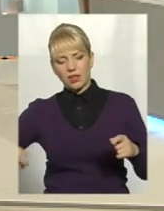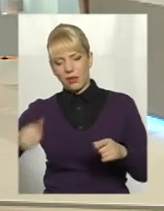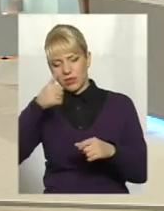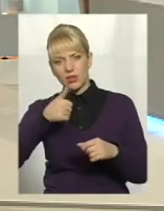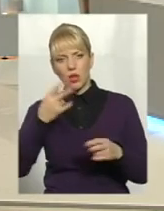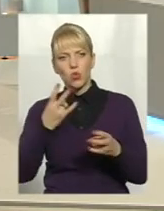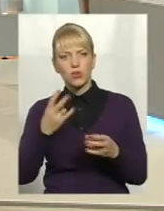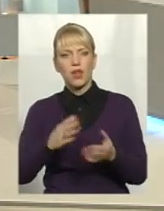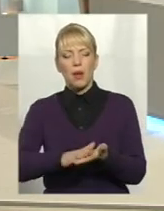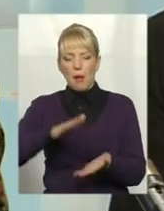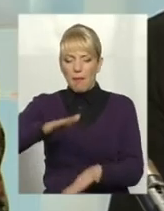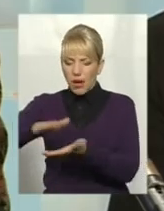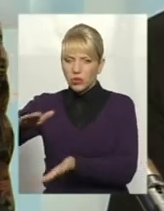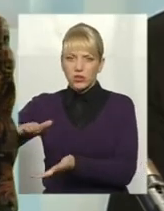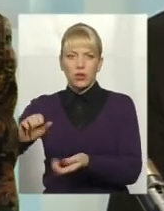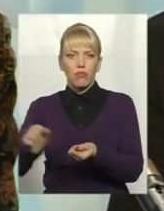бумаг поставлять.